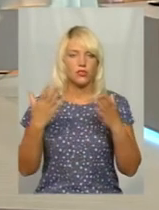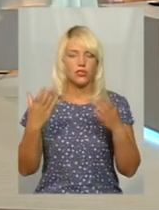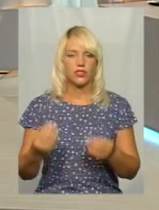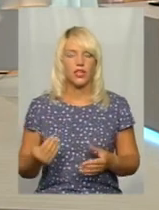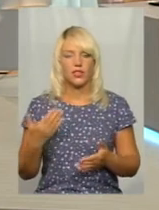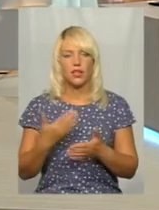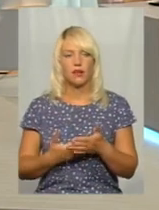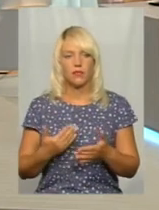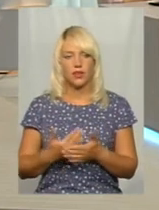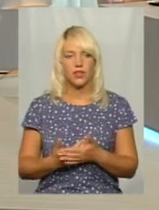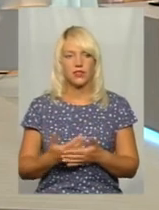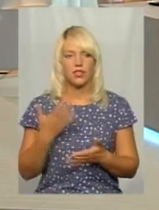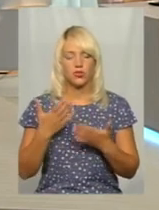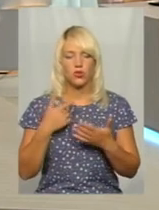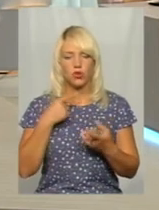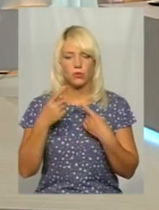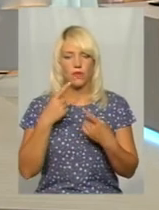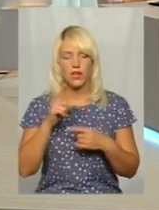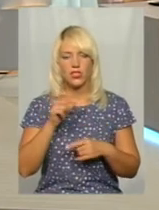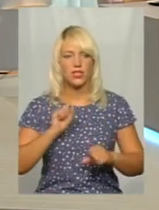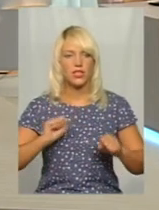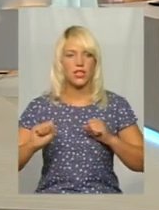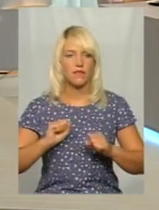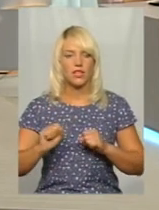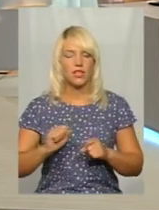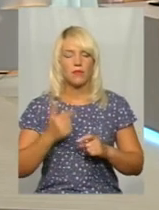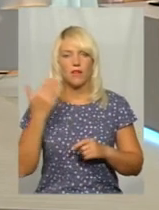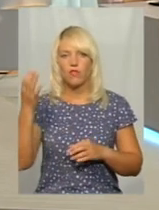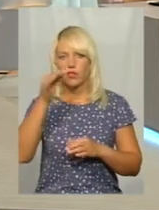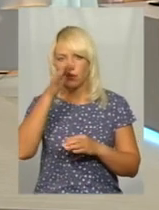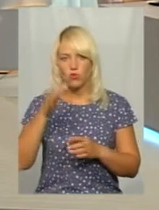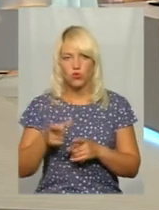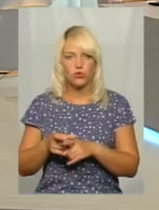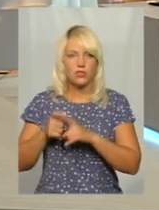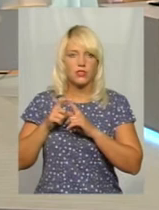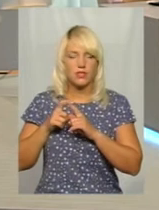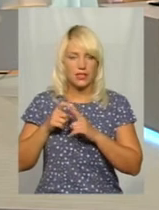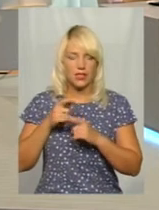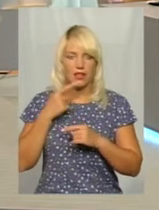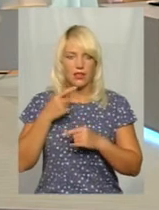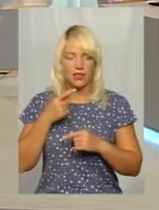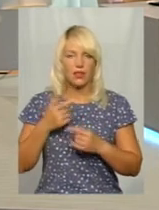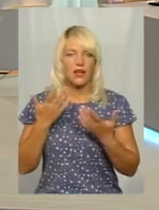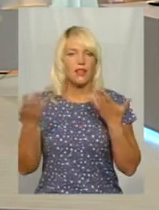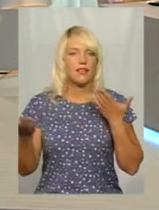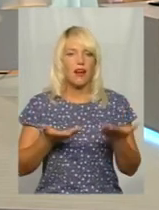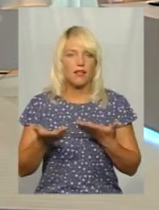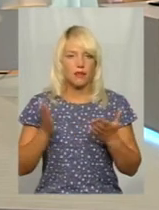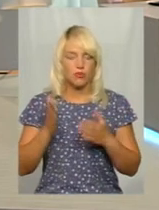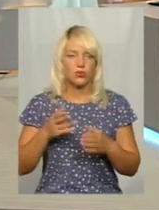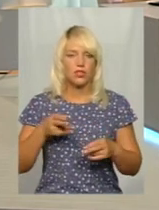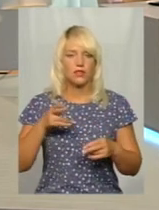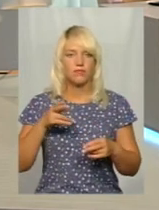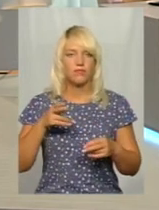наприклад, навіть, якщо розмовляючи з керівниками ХПП, вони не можуть сказати, яка буде кінцева